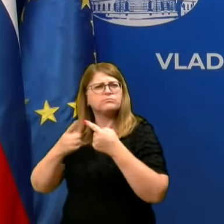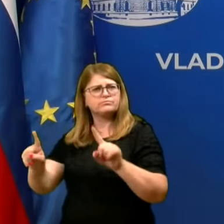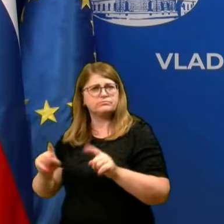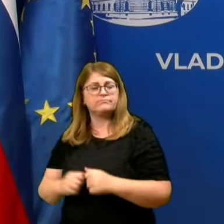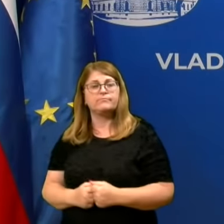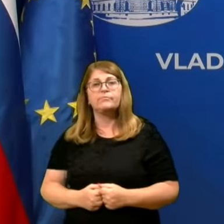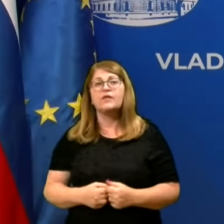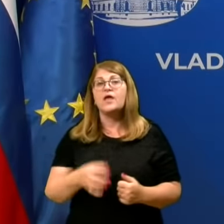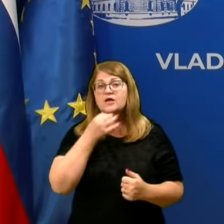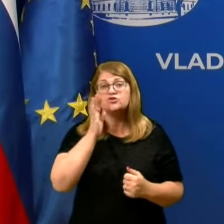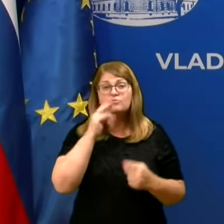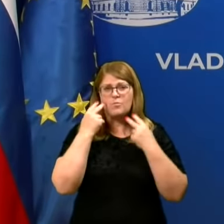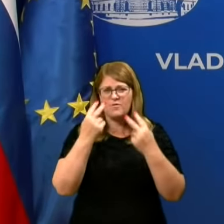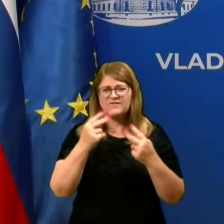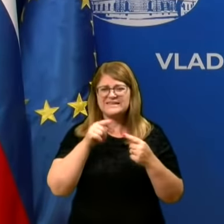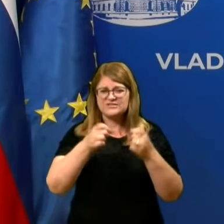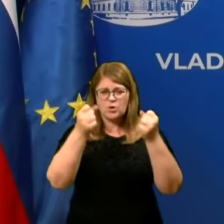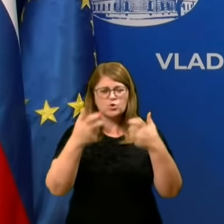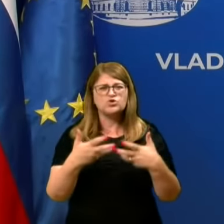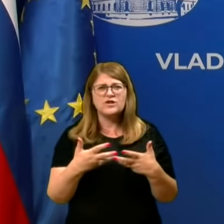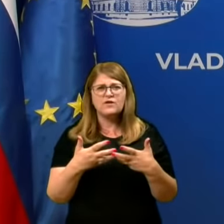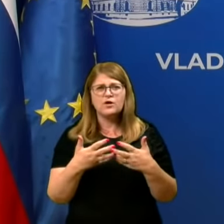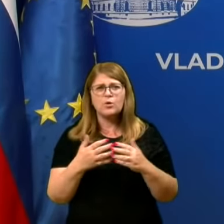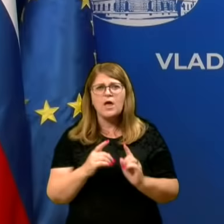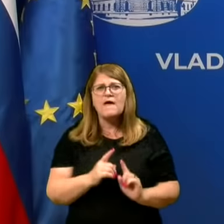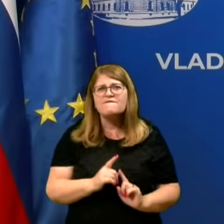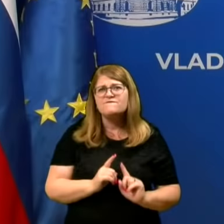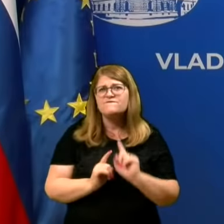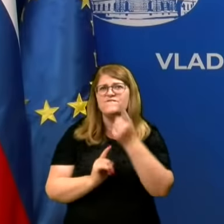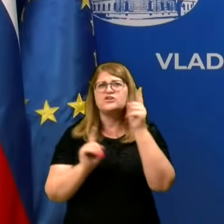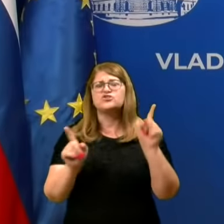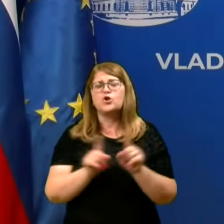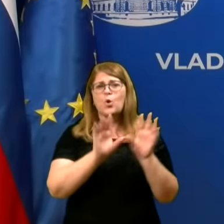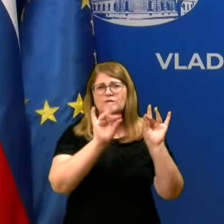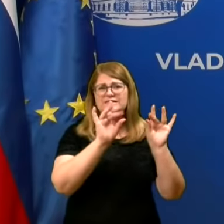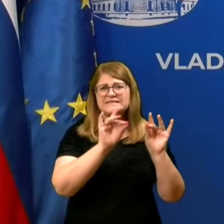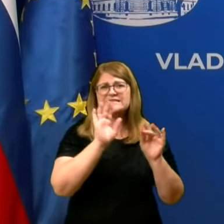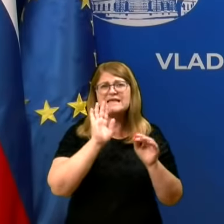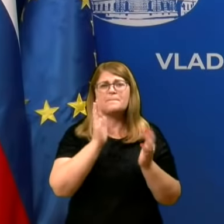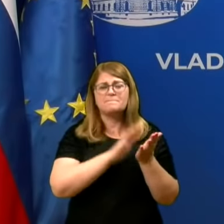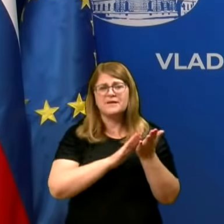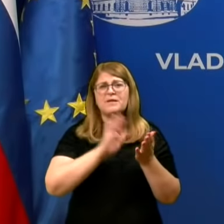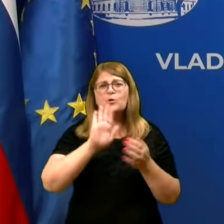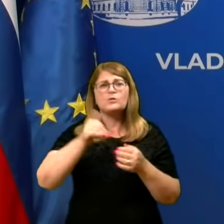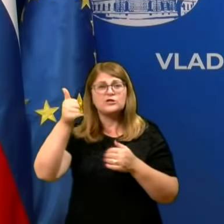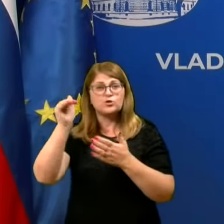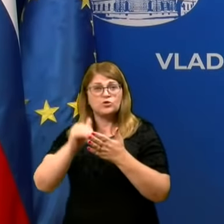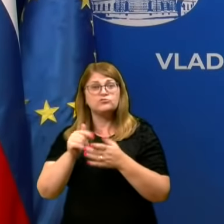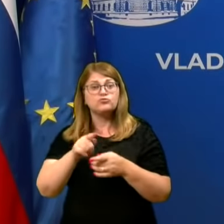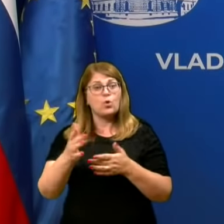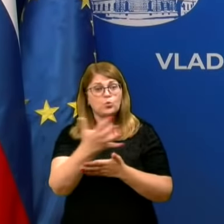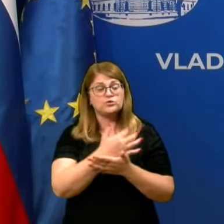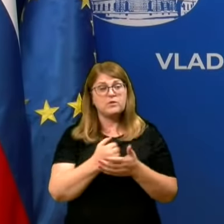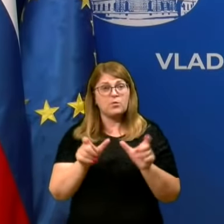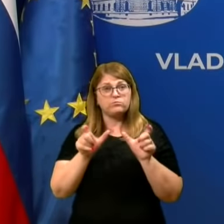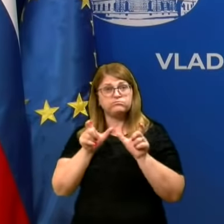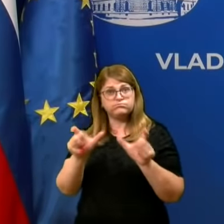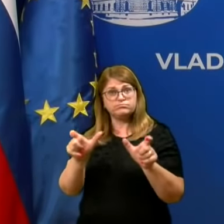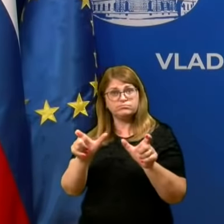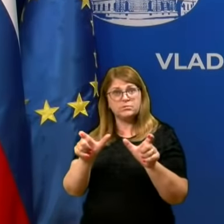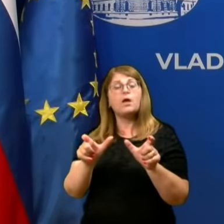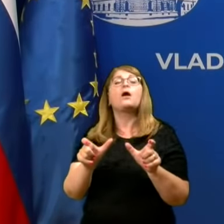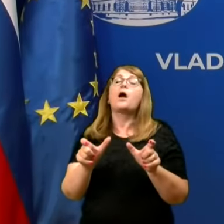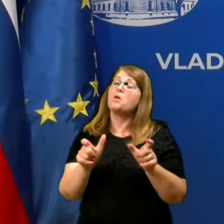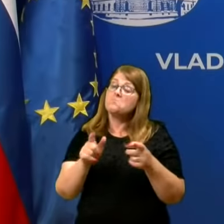da s takšno številko nekako više kot deset na sto tisoč, ampak uspemo obvladovat epidemijo, v tistem trenutku bomo mogoče